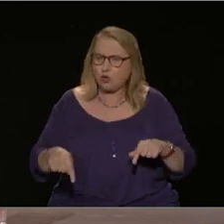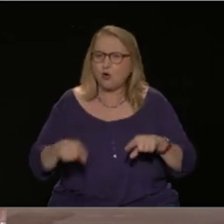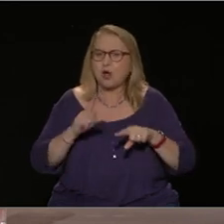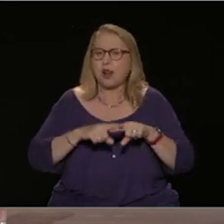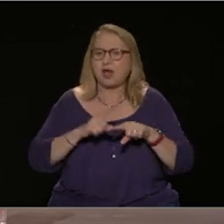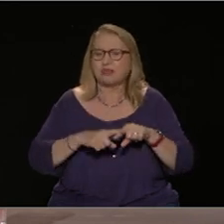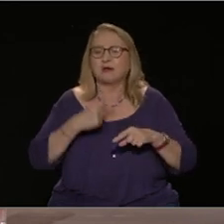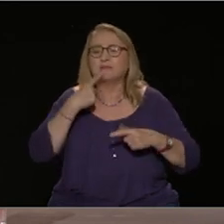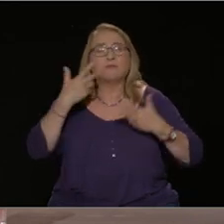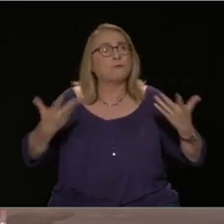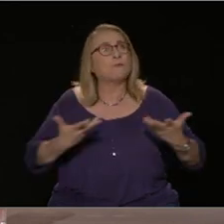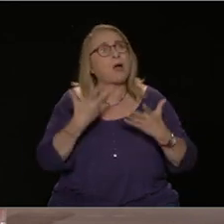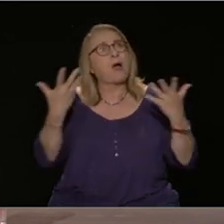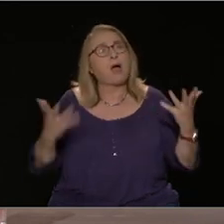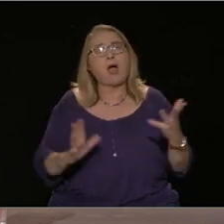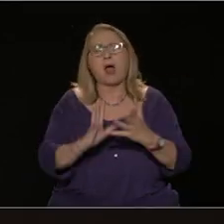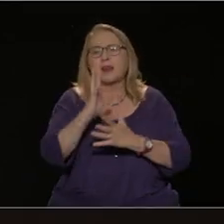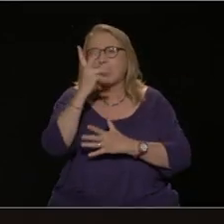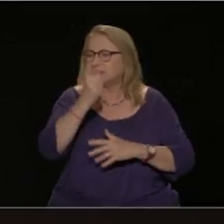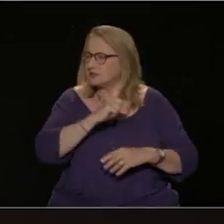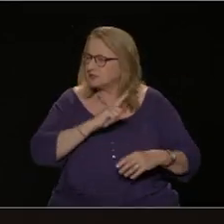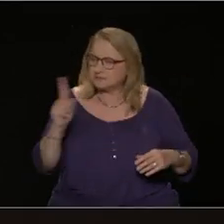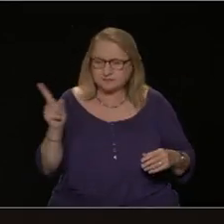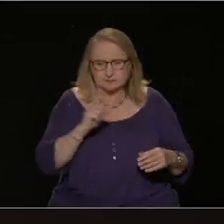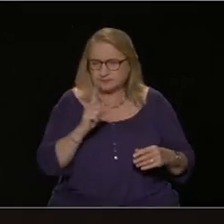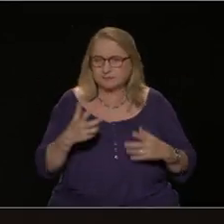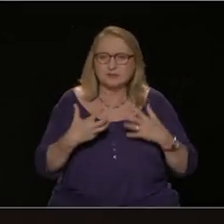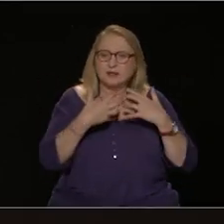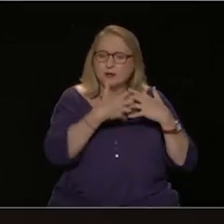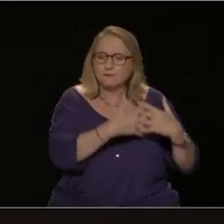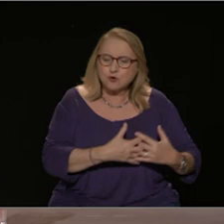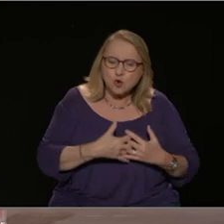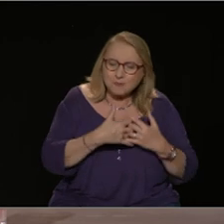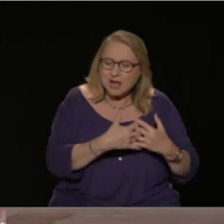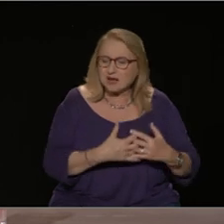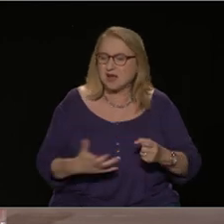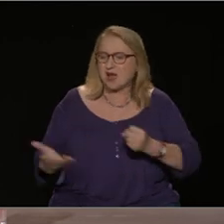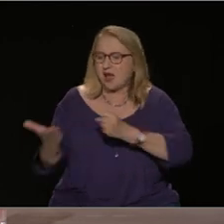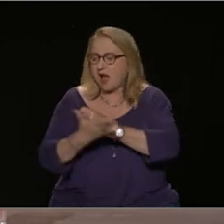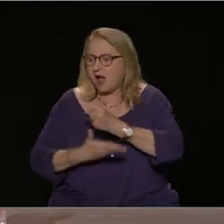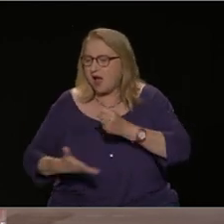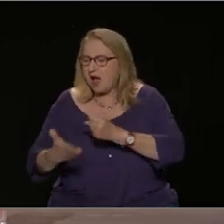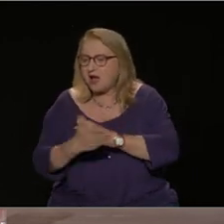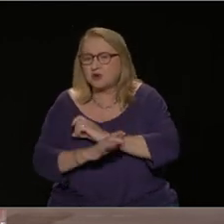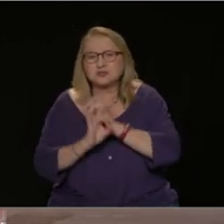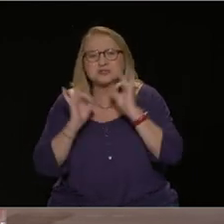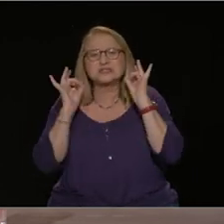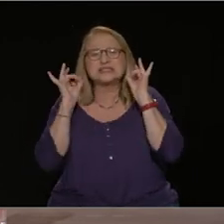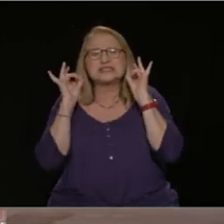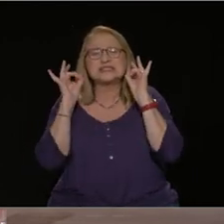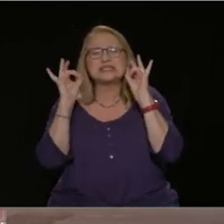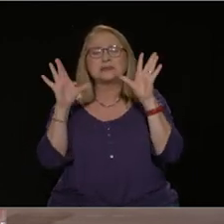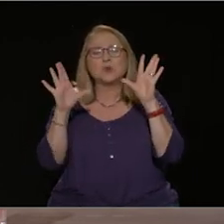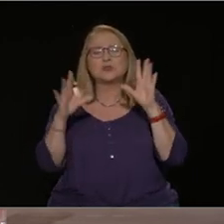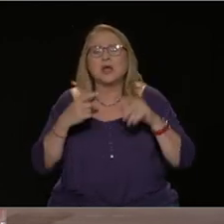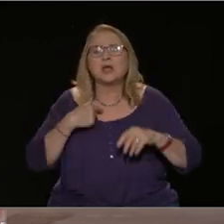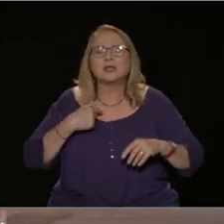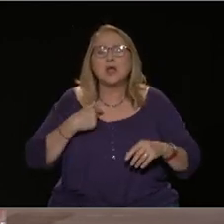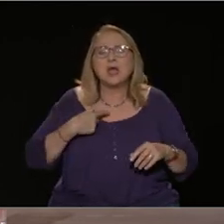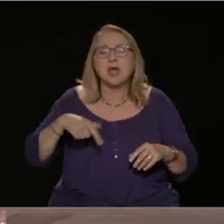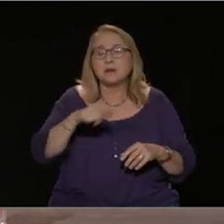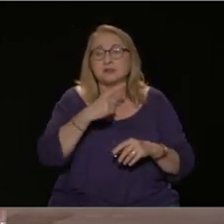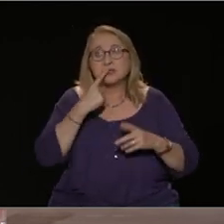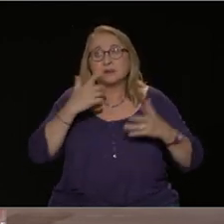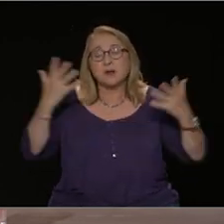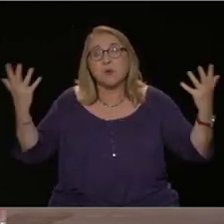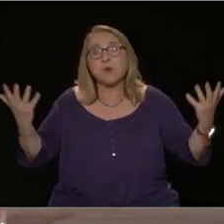παραγωγικοί τομείς, η βιομηχανία, αγροτική παραγωγή ρημάζουν και εδώ χειροκροτάμε και κορδωνόμαστε επειδή υπάρχει η